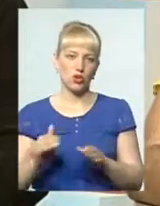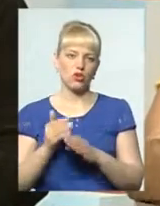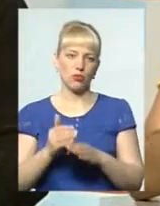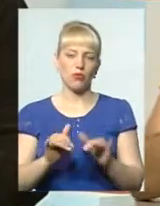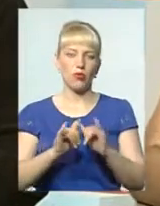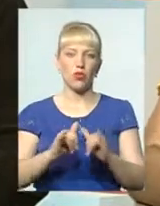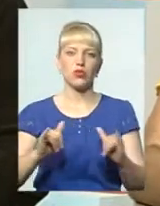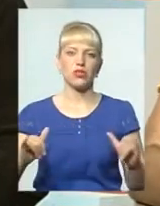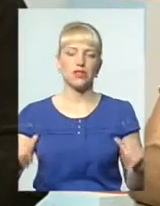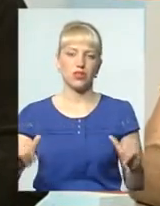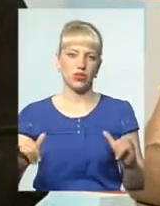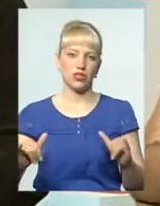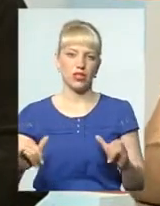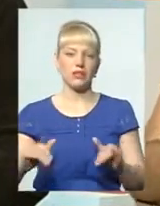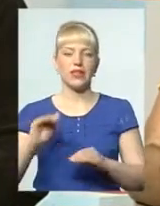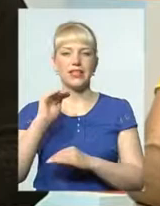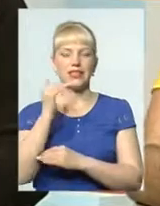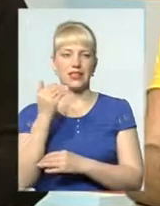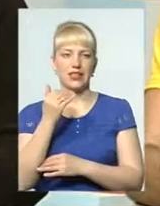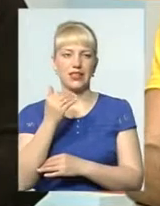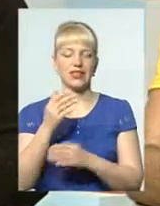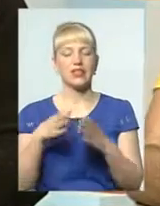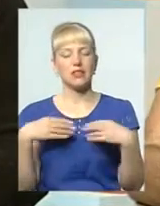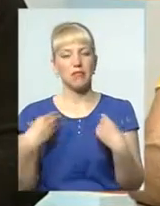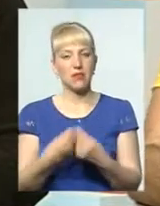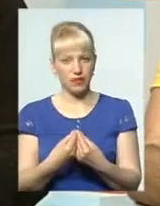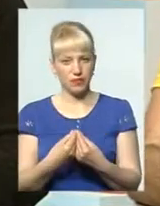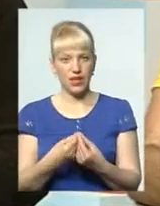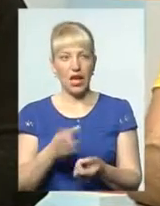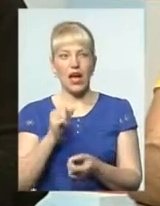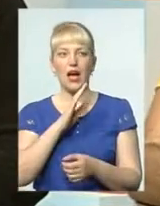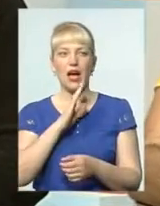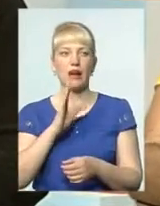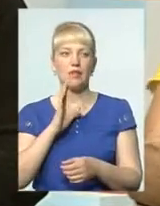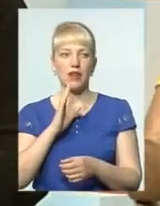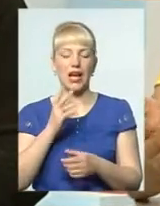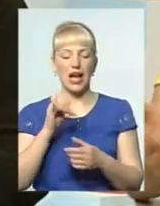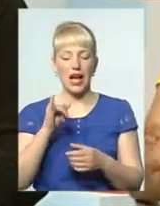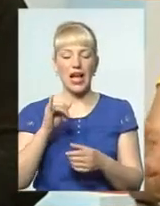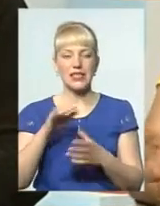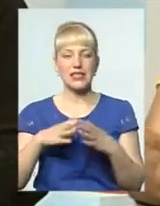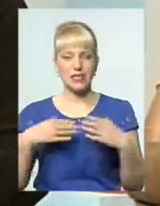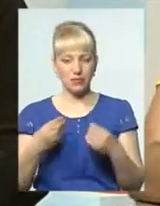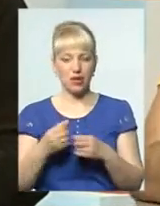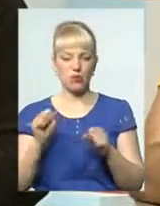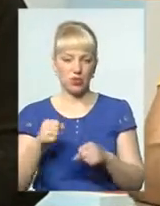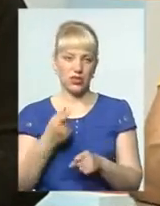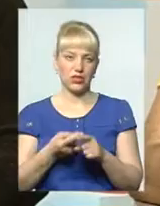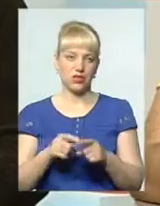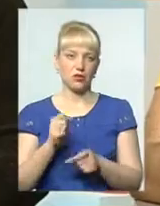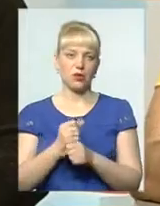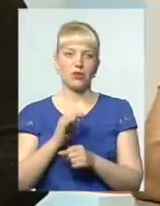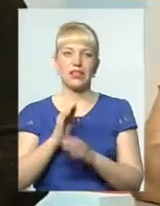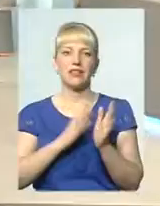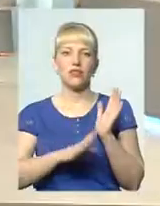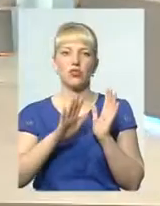розвинутись дитині, саме сім'я. Мама це може зробити, здорове сім'я, тому що в нас 95% дітей, в